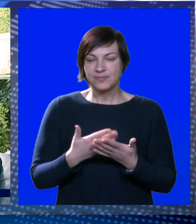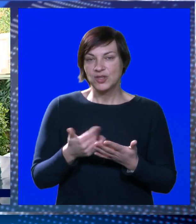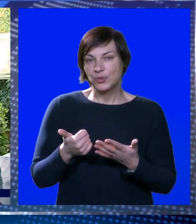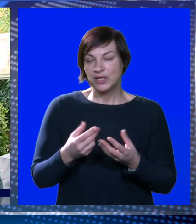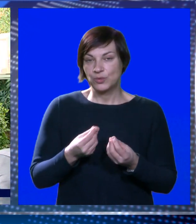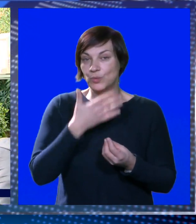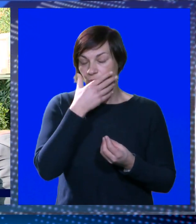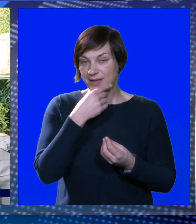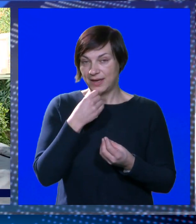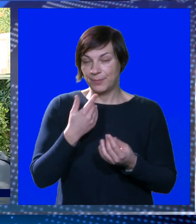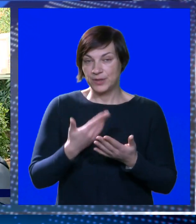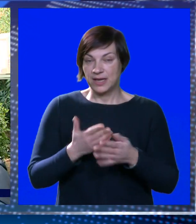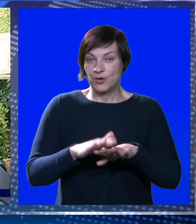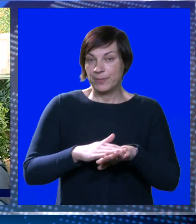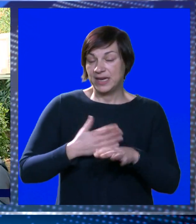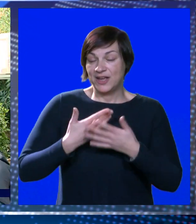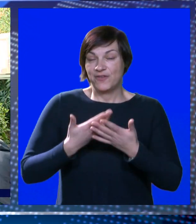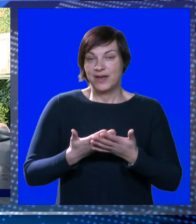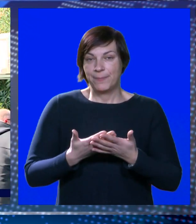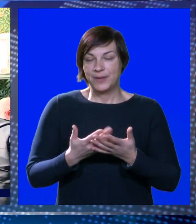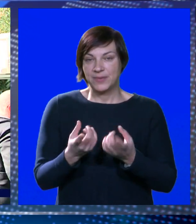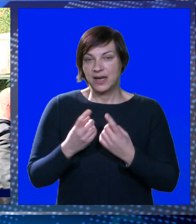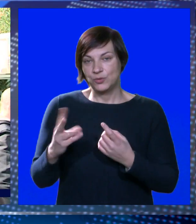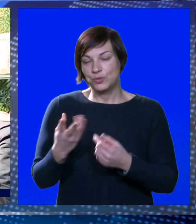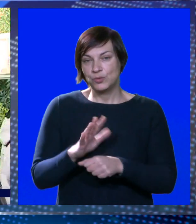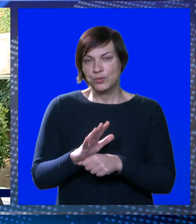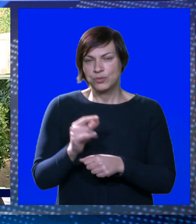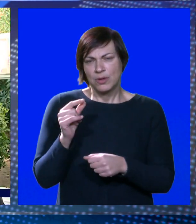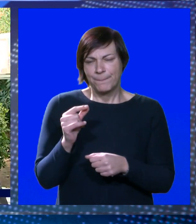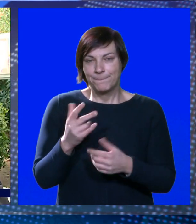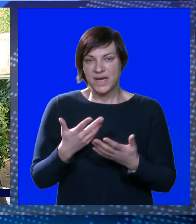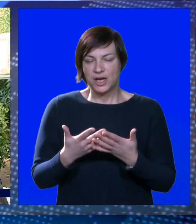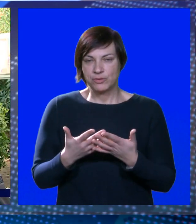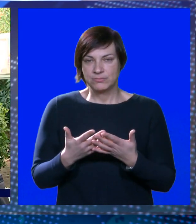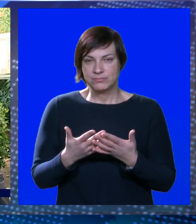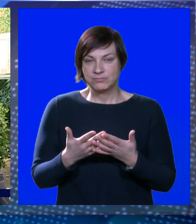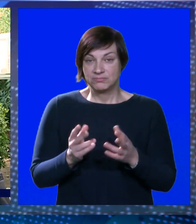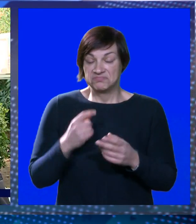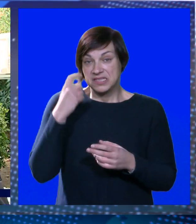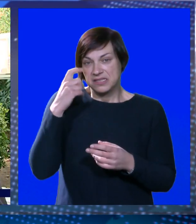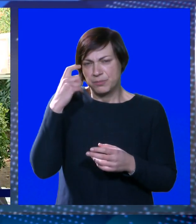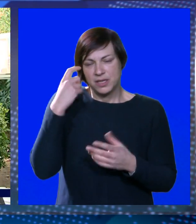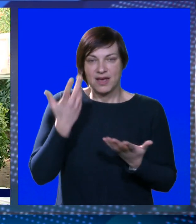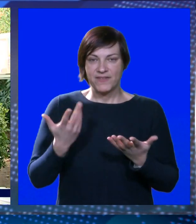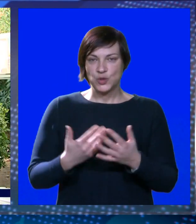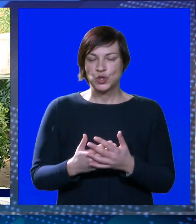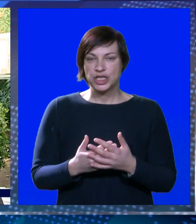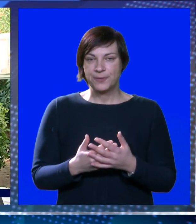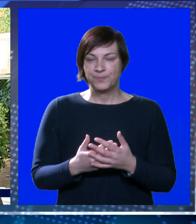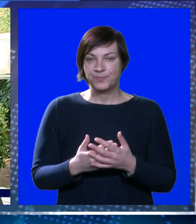je u jednu ruku lijepo da je neko toliko brine o vama, ali u drugu ruku to je malo onako i zabrinjavajuće.